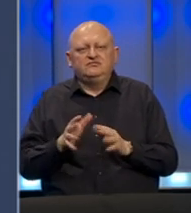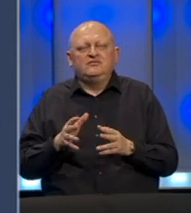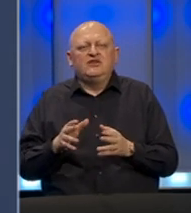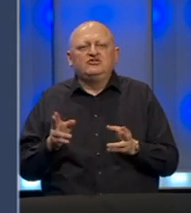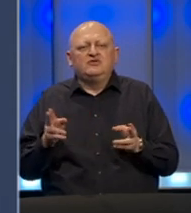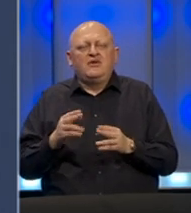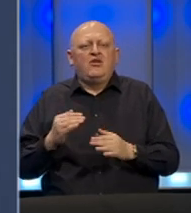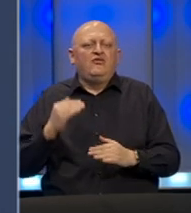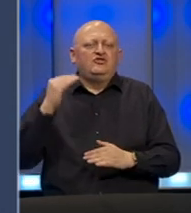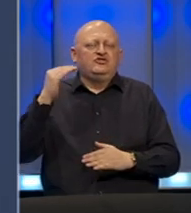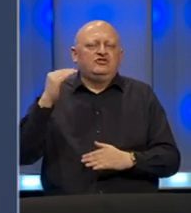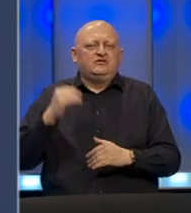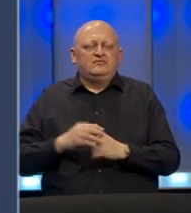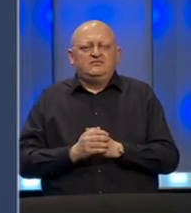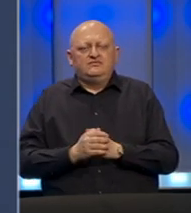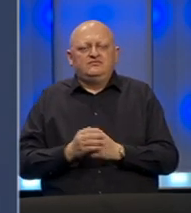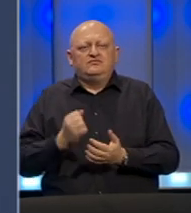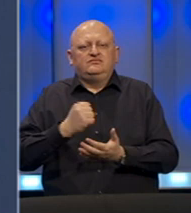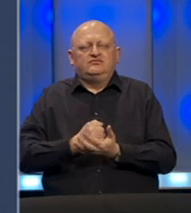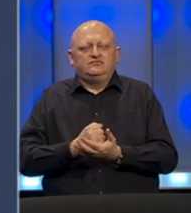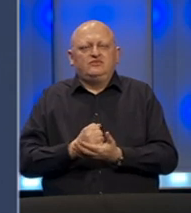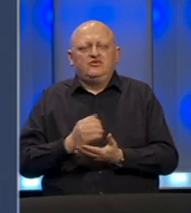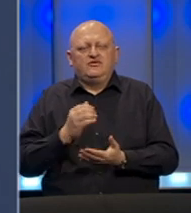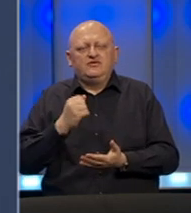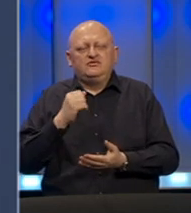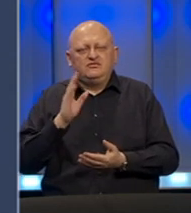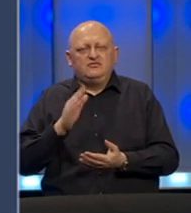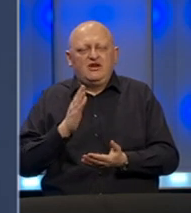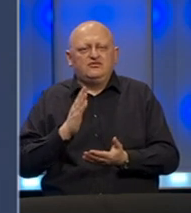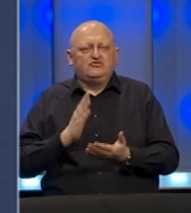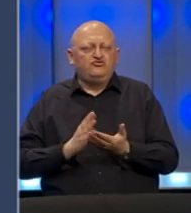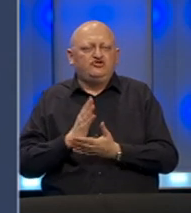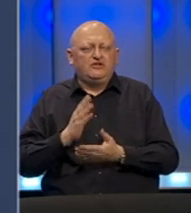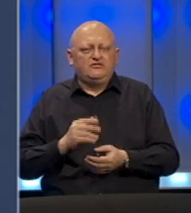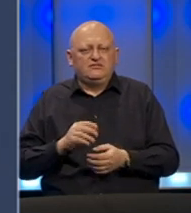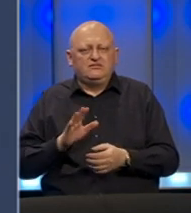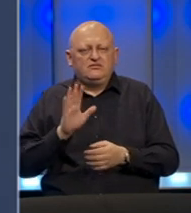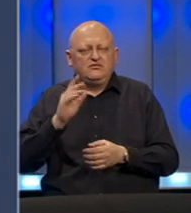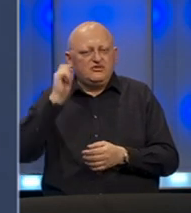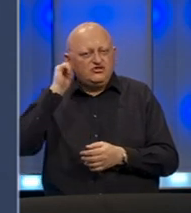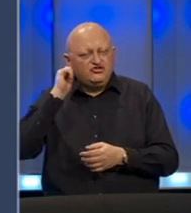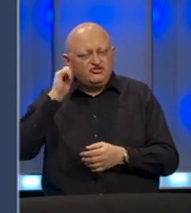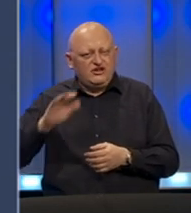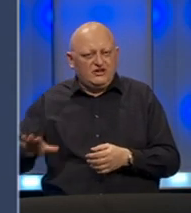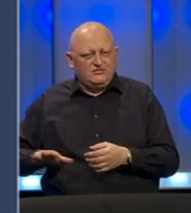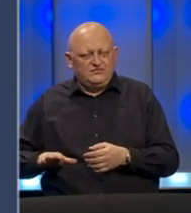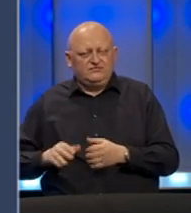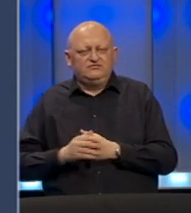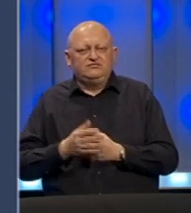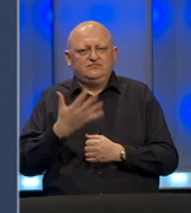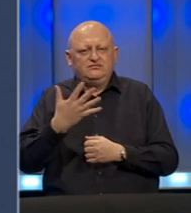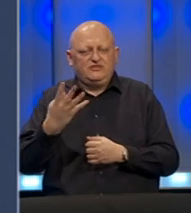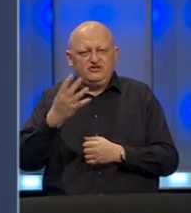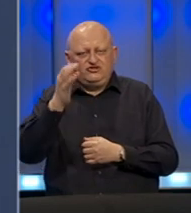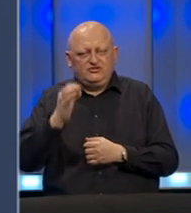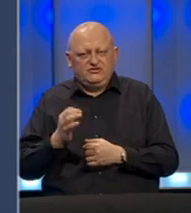malo više potvrđenih slučajeva ima kod pripadnica ženskog spola, 54